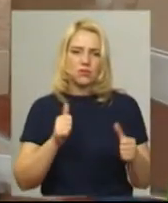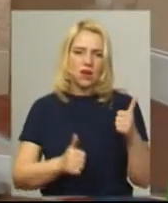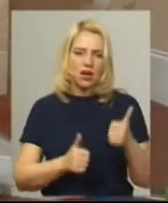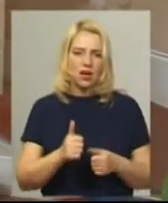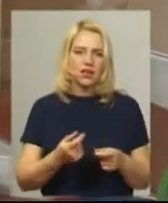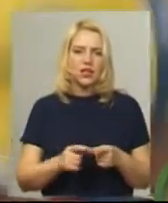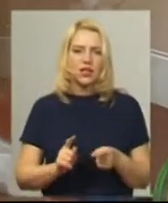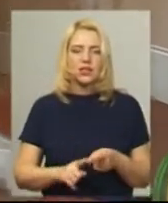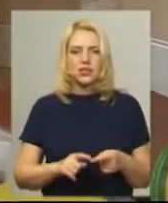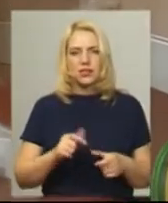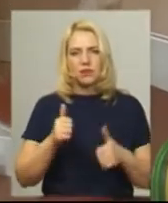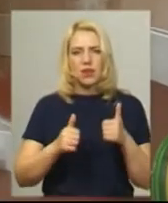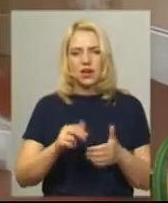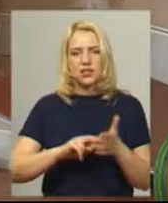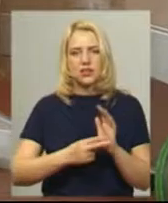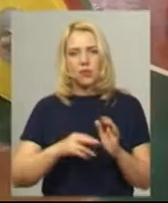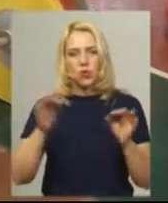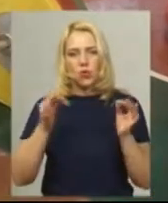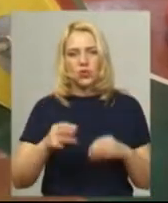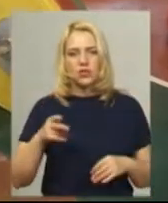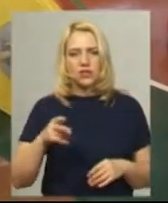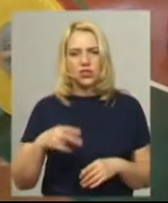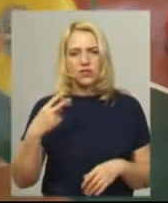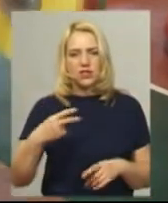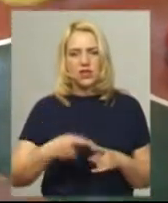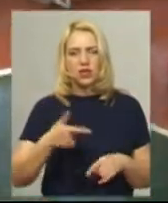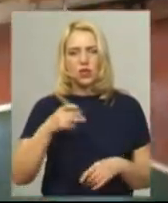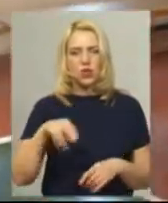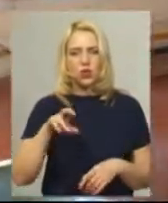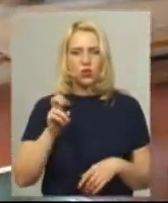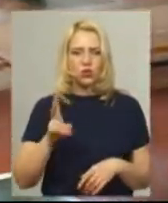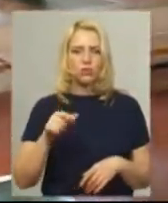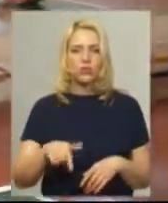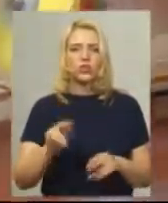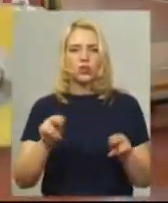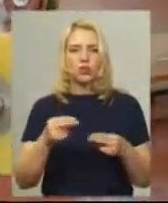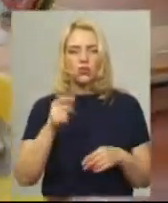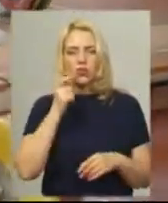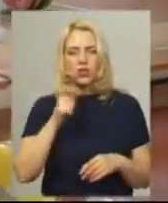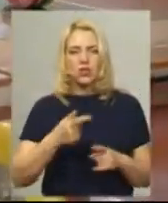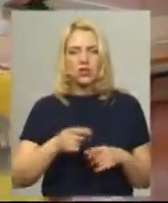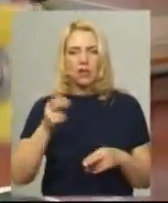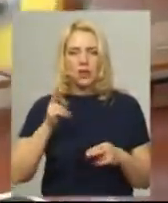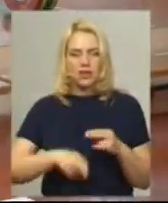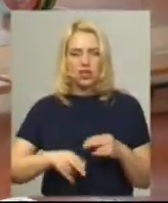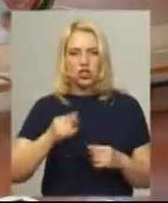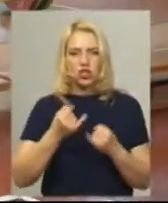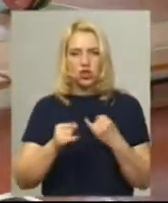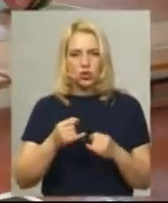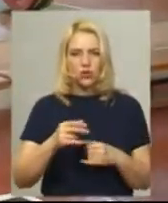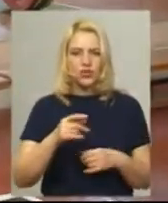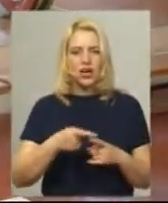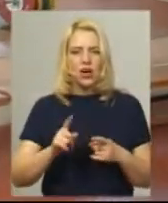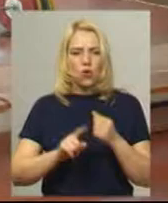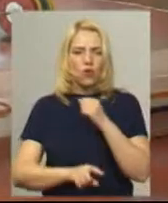атлетики заплановані на осінь 2020-го. Тут, у Городку, у вересні відбудеться чемпіонат України. Наприкінці жовтня в Фінляндії стартує чемпіонат Європи серед